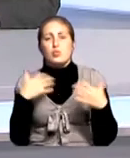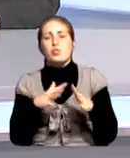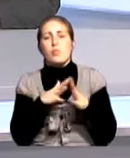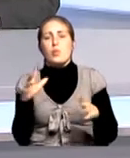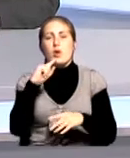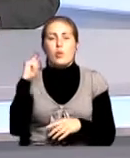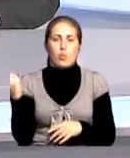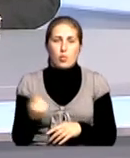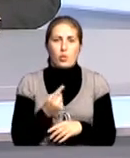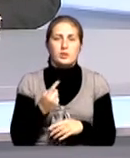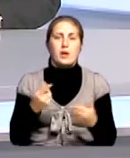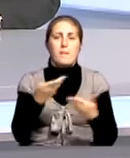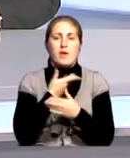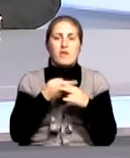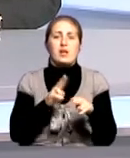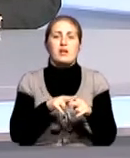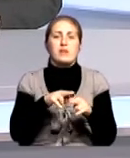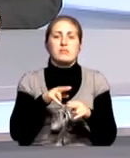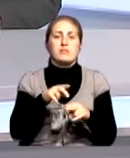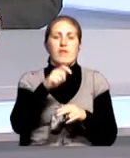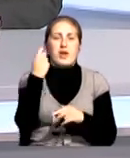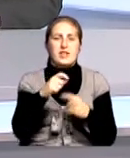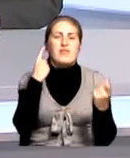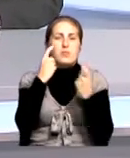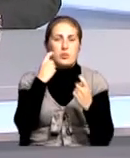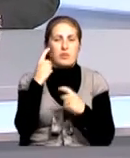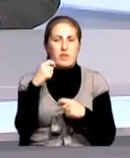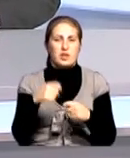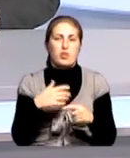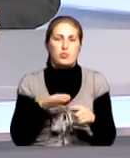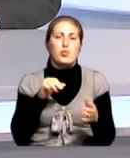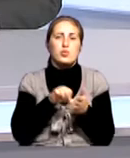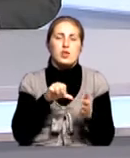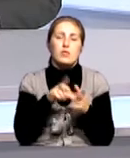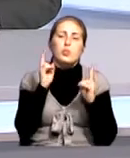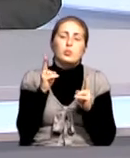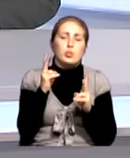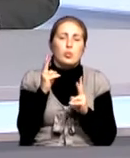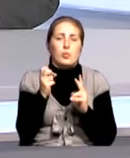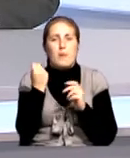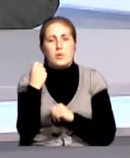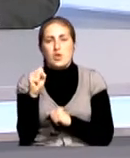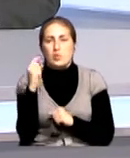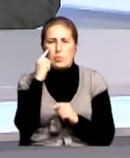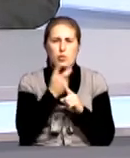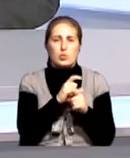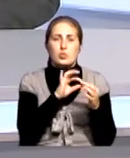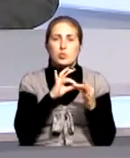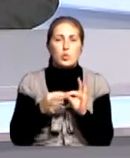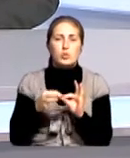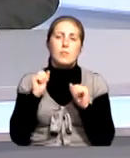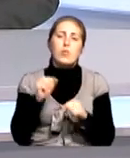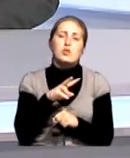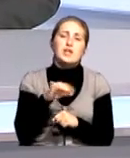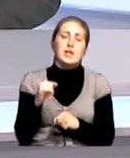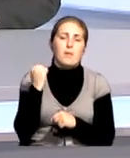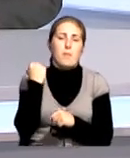мы в этой войне участвуем, вольно или невольно. Оценивать, кто в ней побеждает, думаю, очень сложно. Вообще, возможно ли в ней